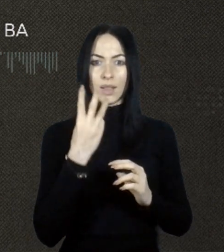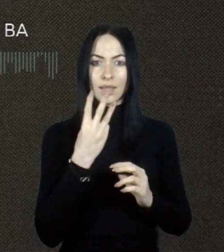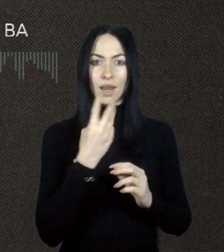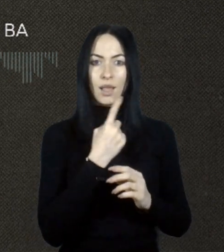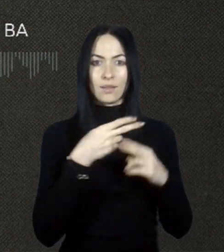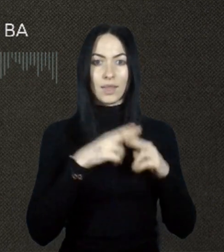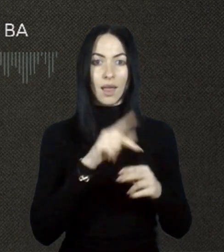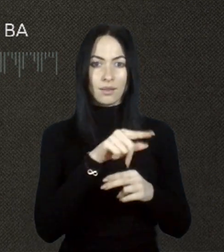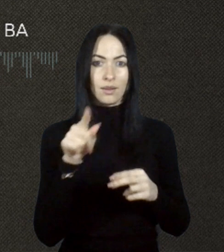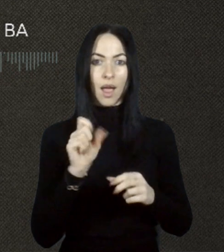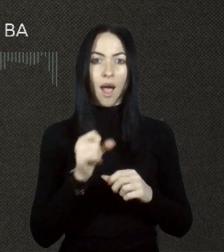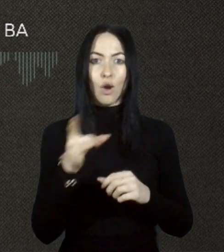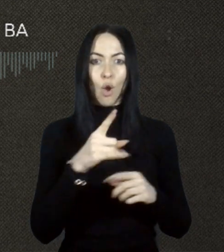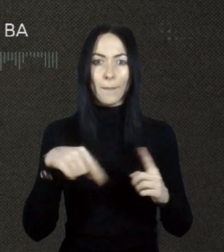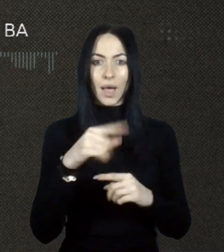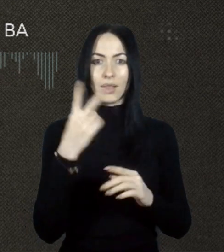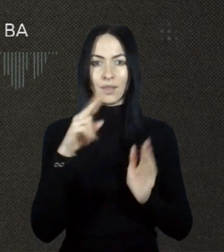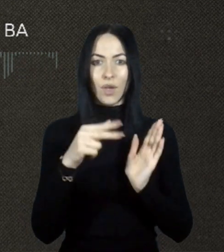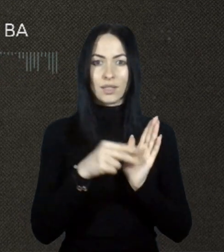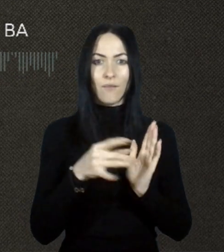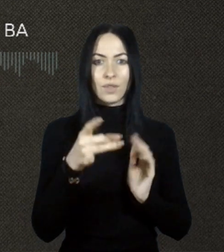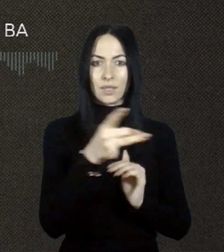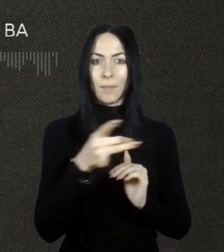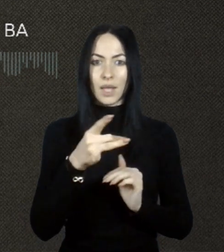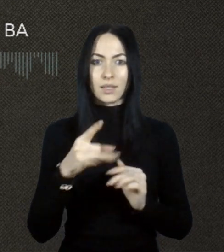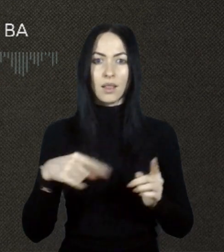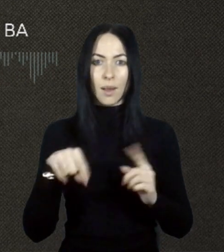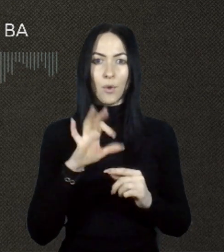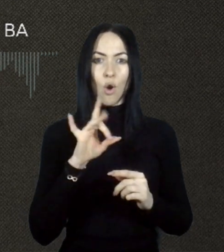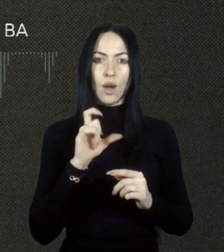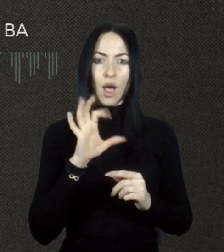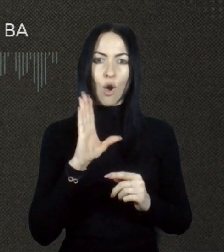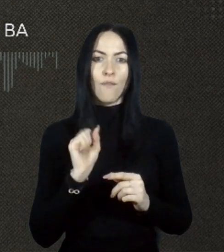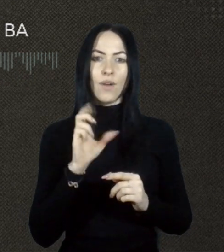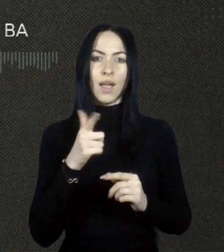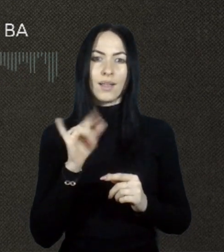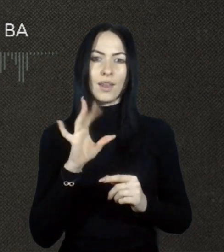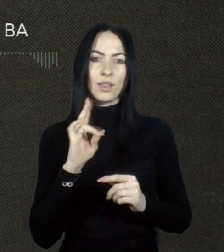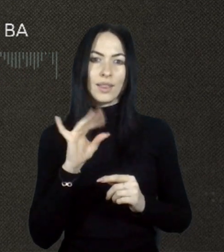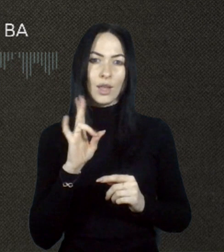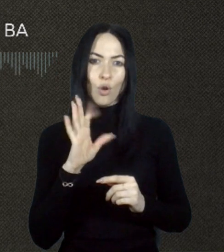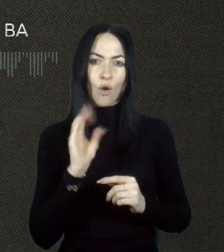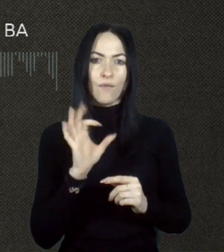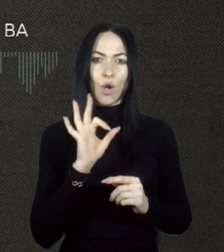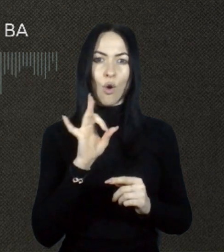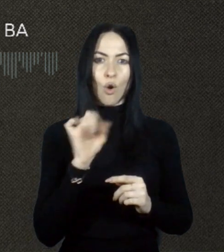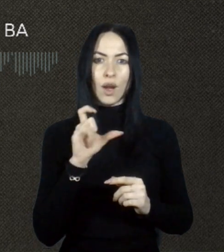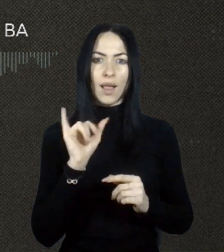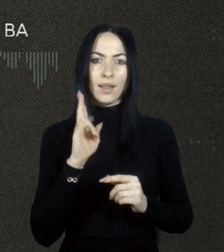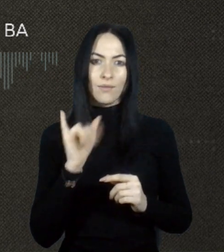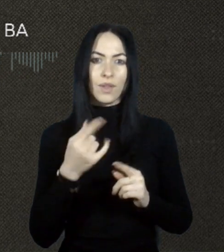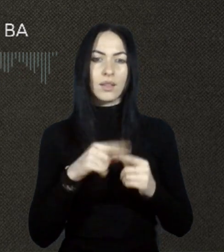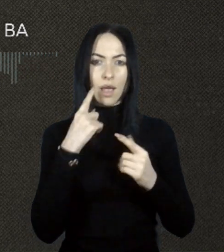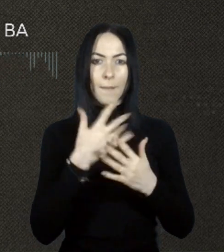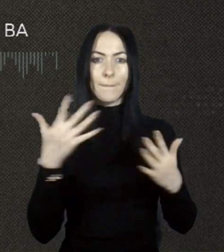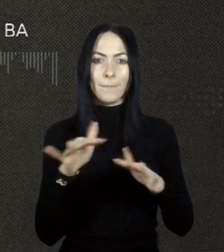28 населених пунктів. Курахово, Гірник, Курахівка – це основні населени пункти, де більше всього